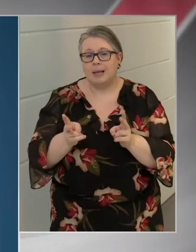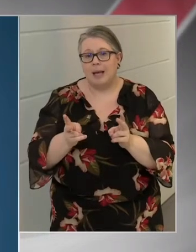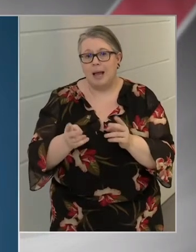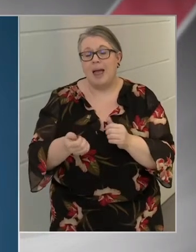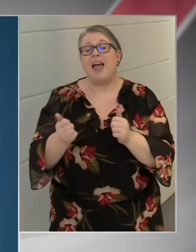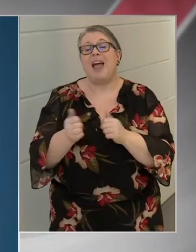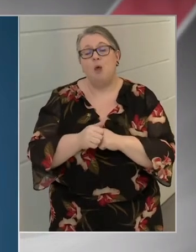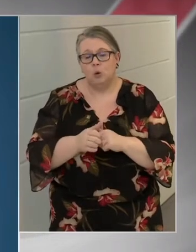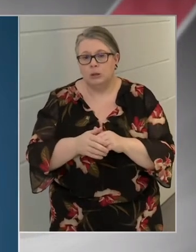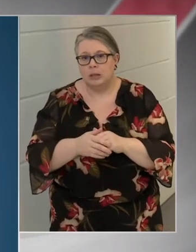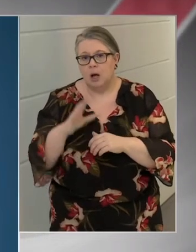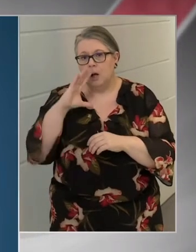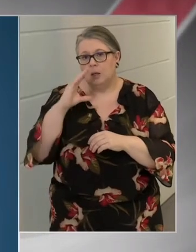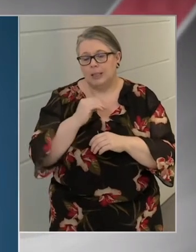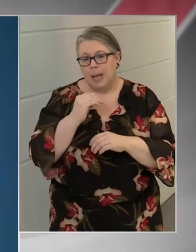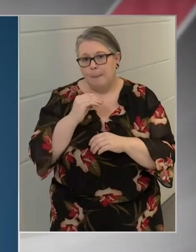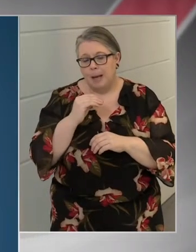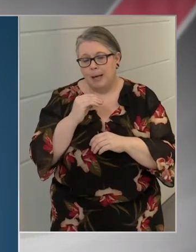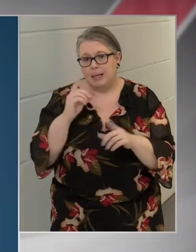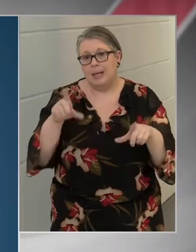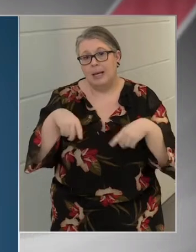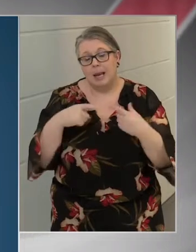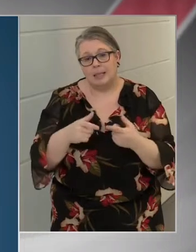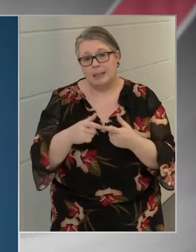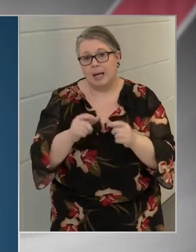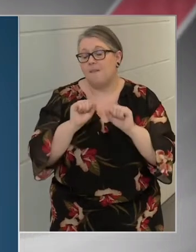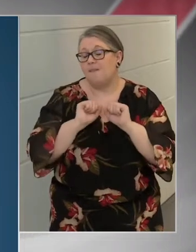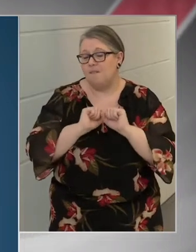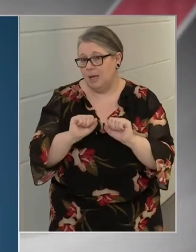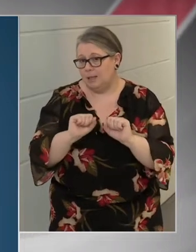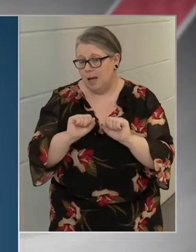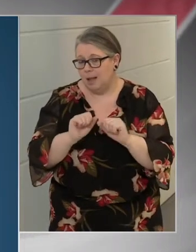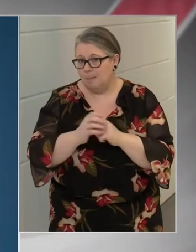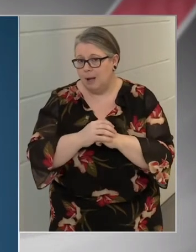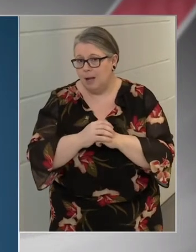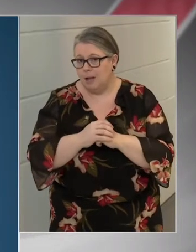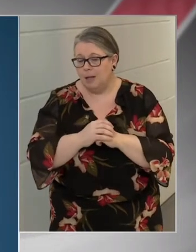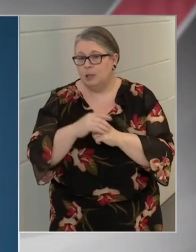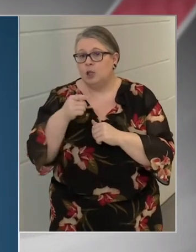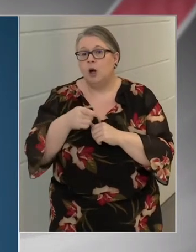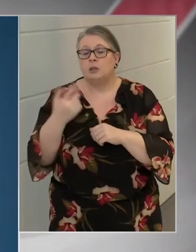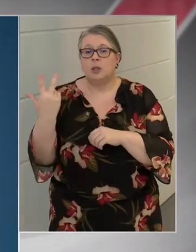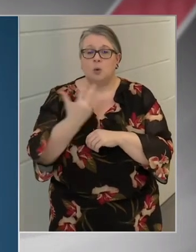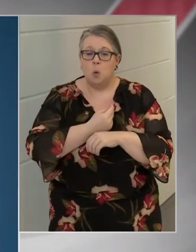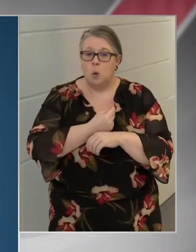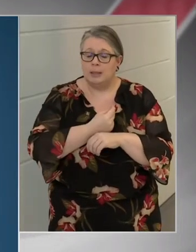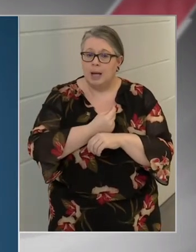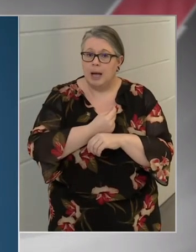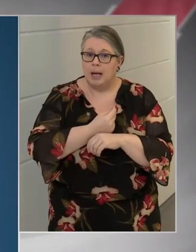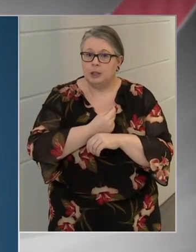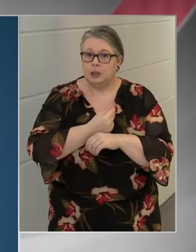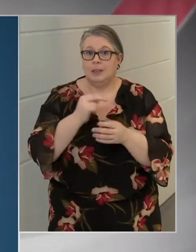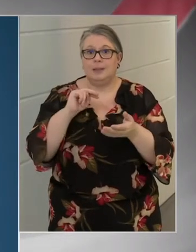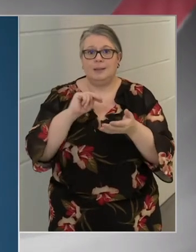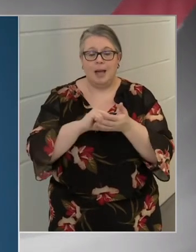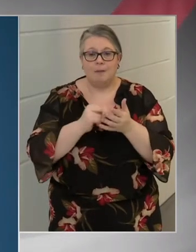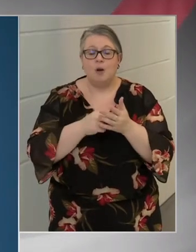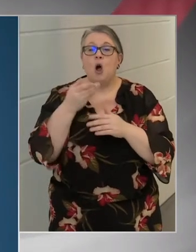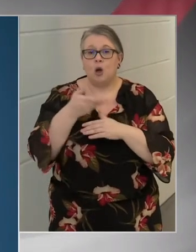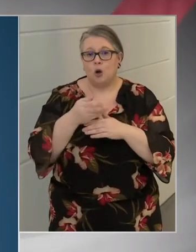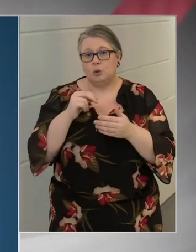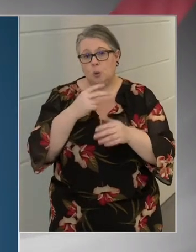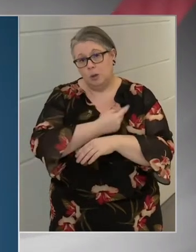előzze az emberi életeknek a védelme, és az az oltási terv, annak az